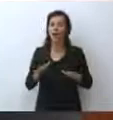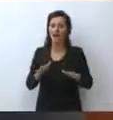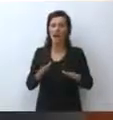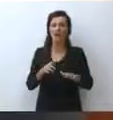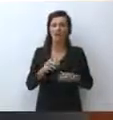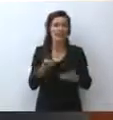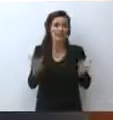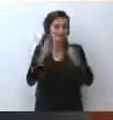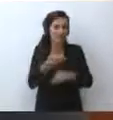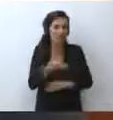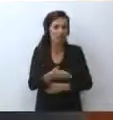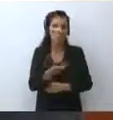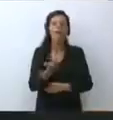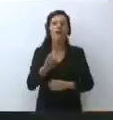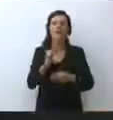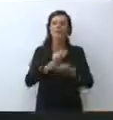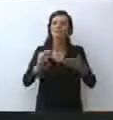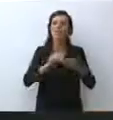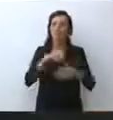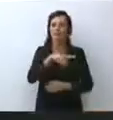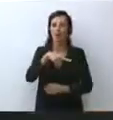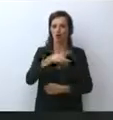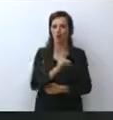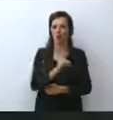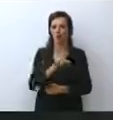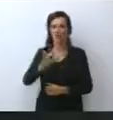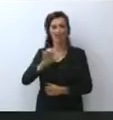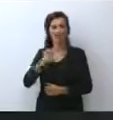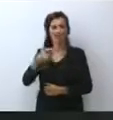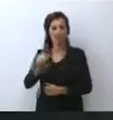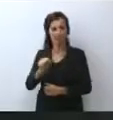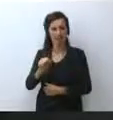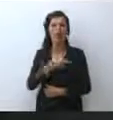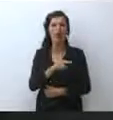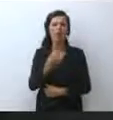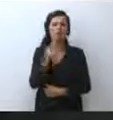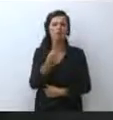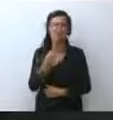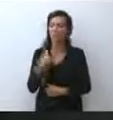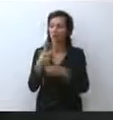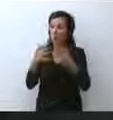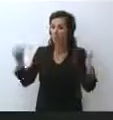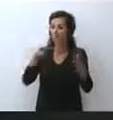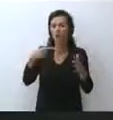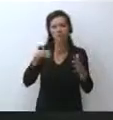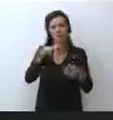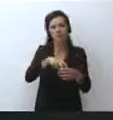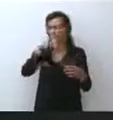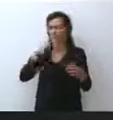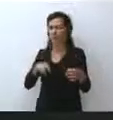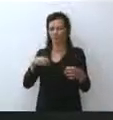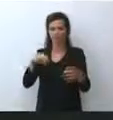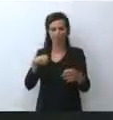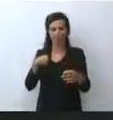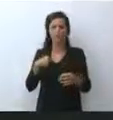Per il segretario del PD, Ricoletta, la Lega si è messa in questo modo fuori dalla maggioranza. Le domando se lei intende tollerare in